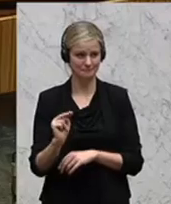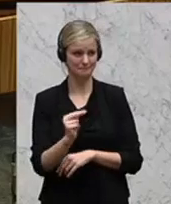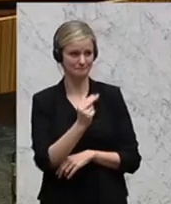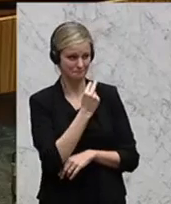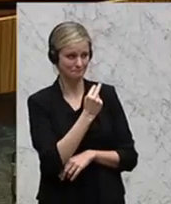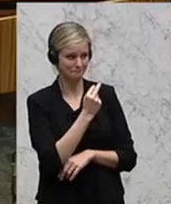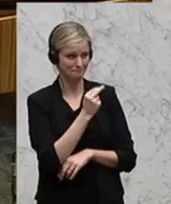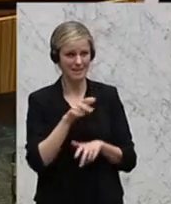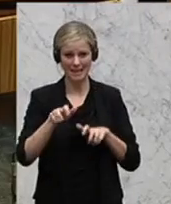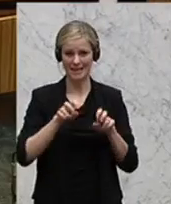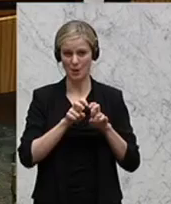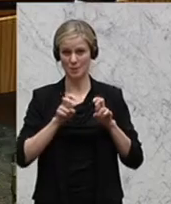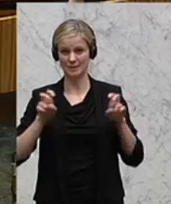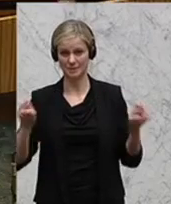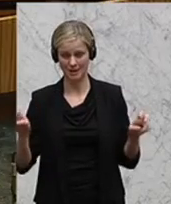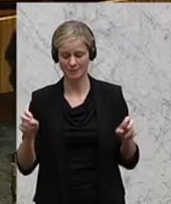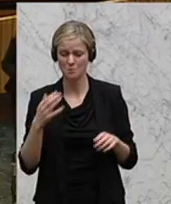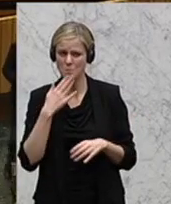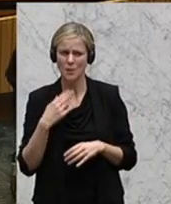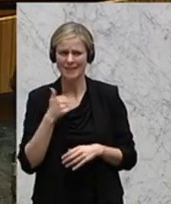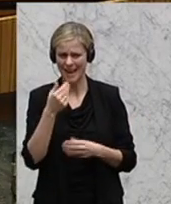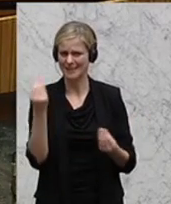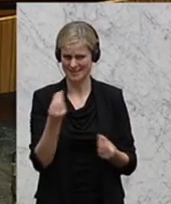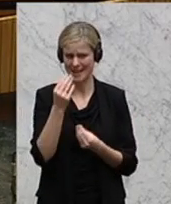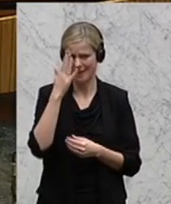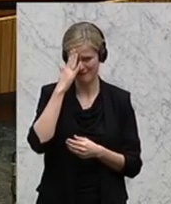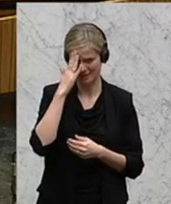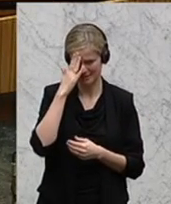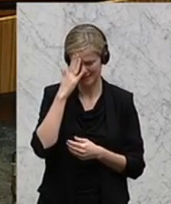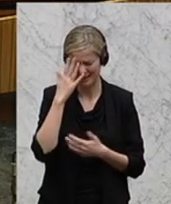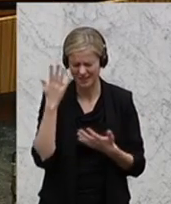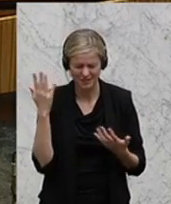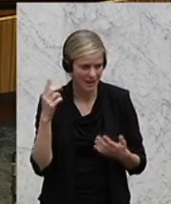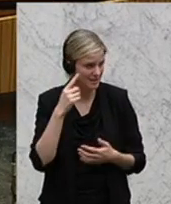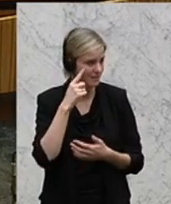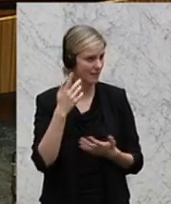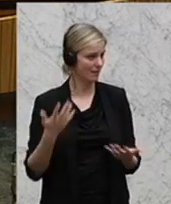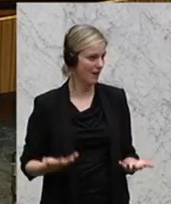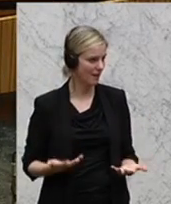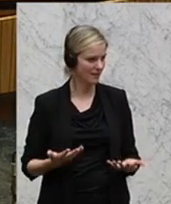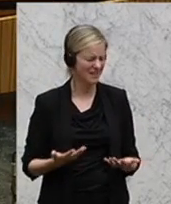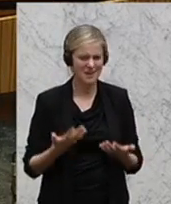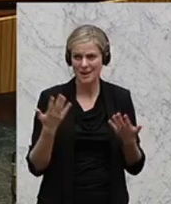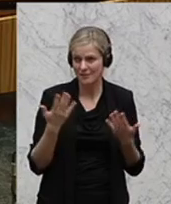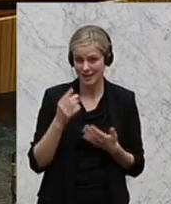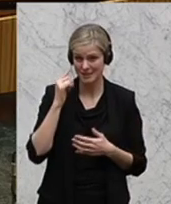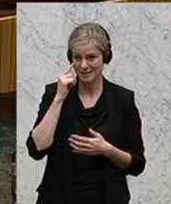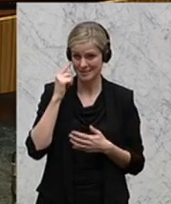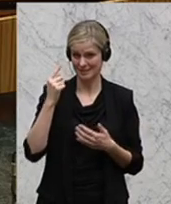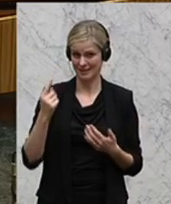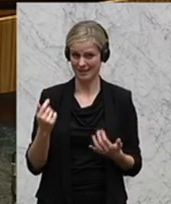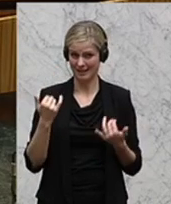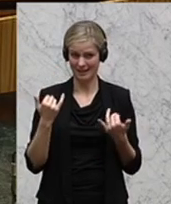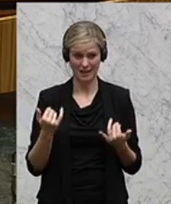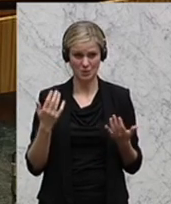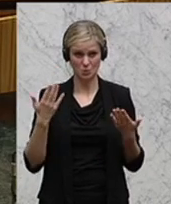Regierungsbank und frage Sie nur eins, was haben Sie sich dabei gedacht? Was haben Sie sich